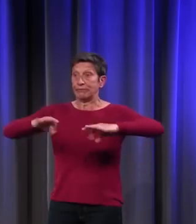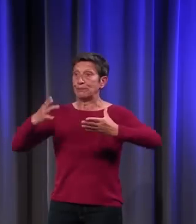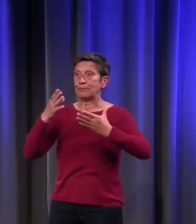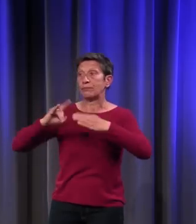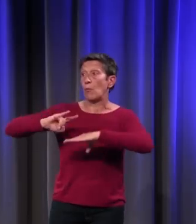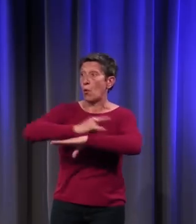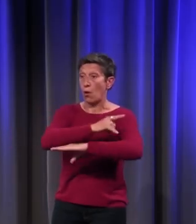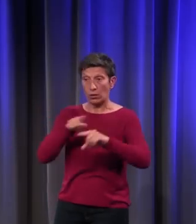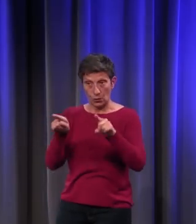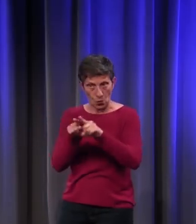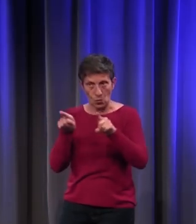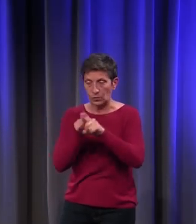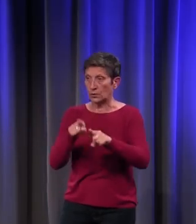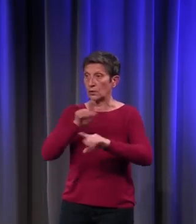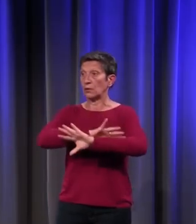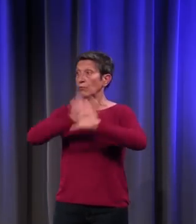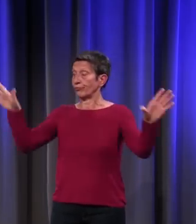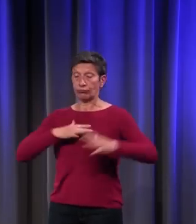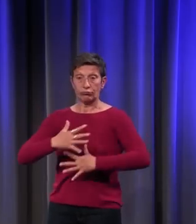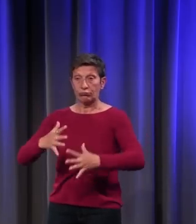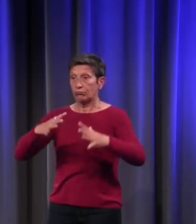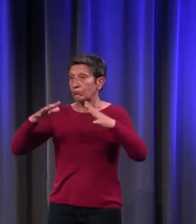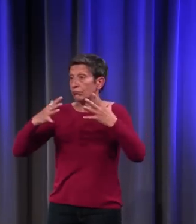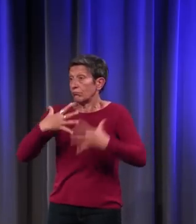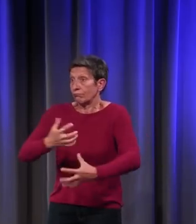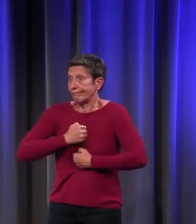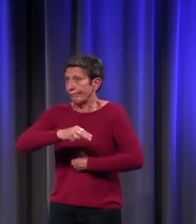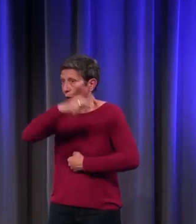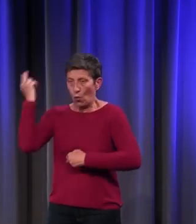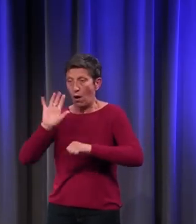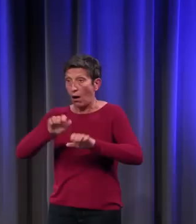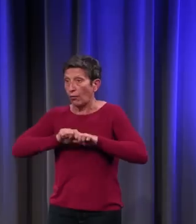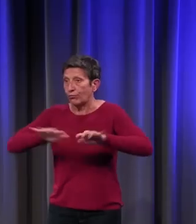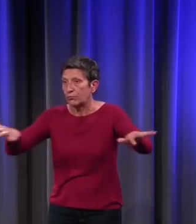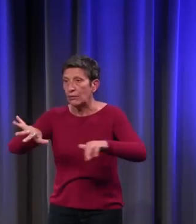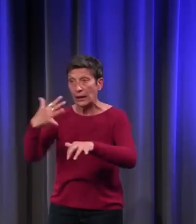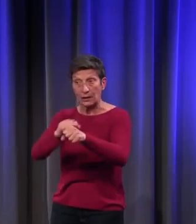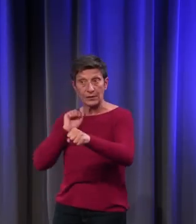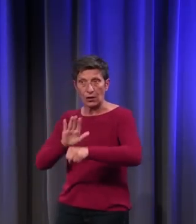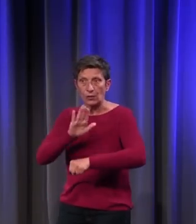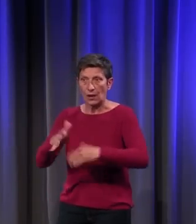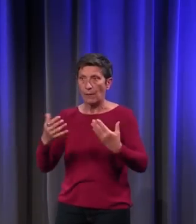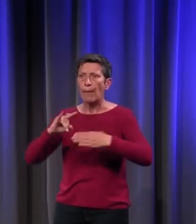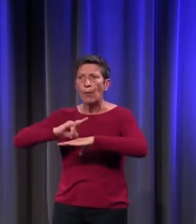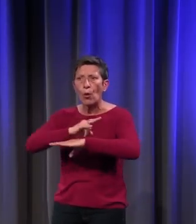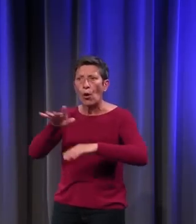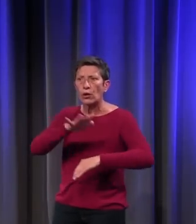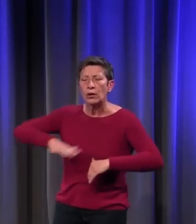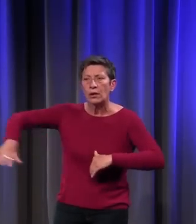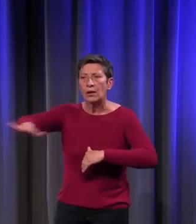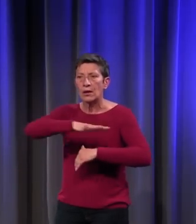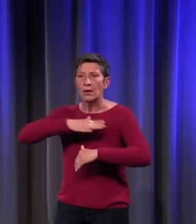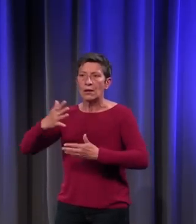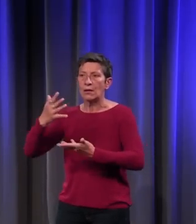cette dimension du noir tout au long du XVe siècle. Et comme la cour de Bourgogne a pour héritière